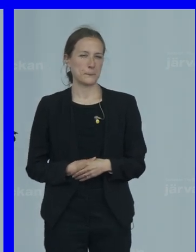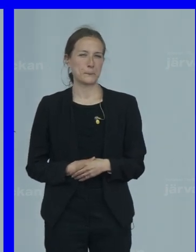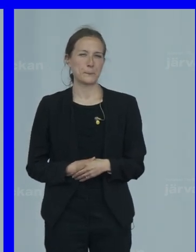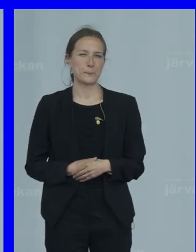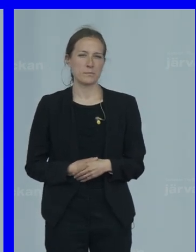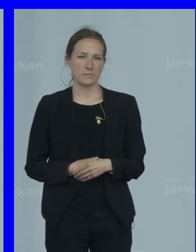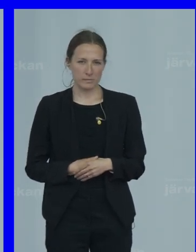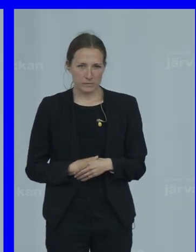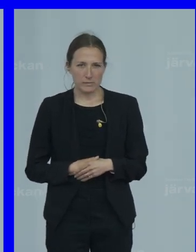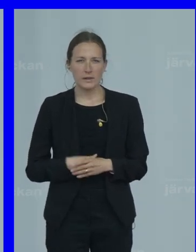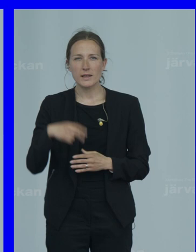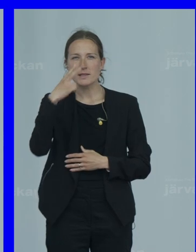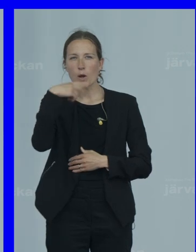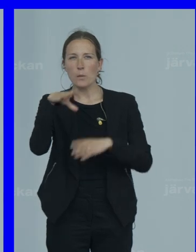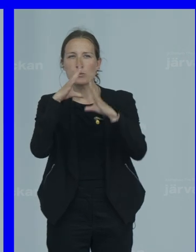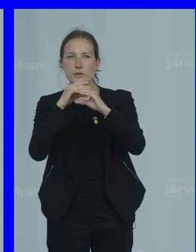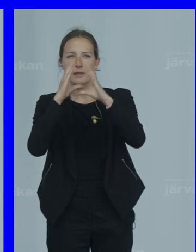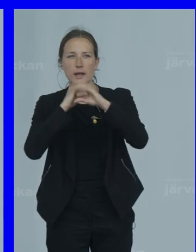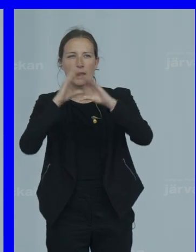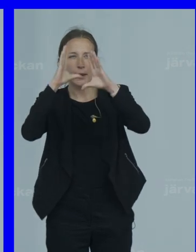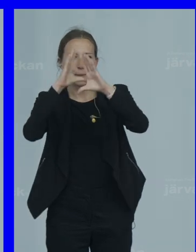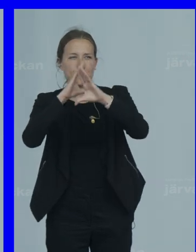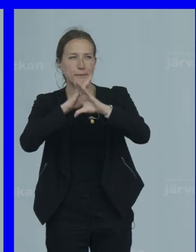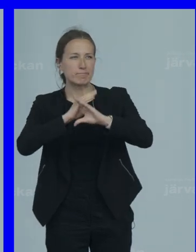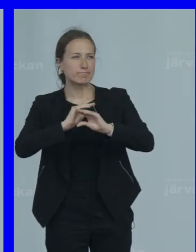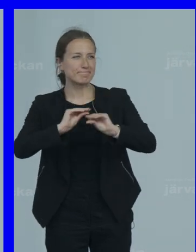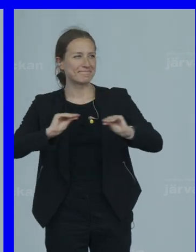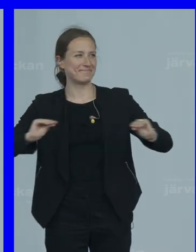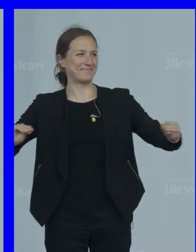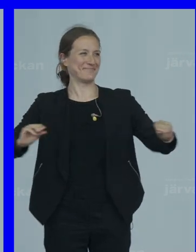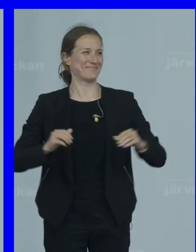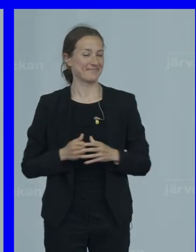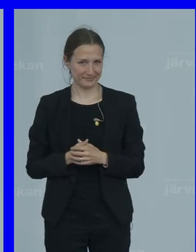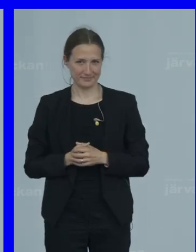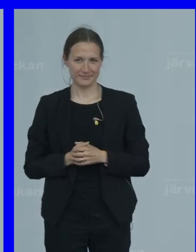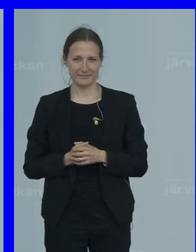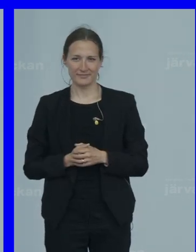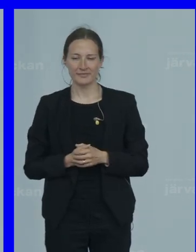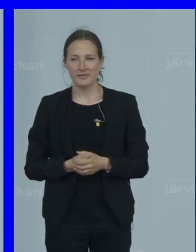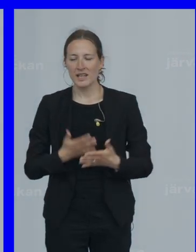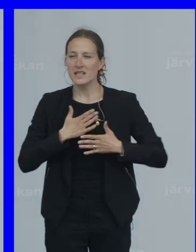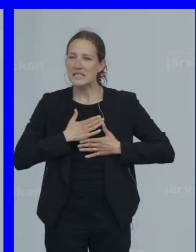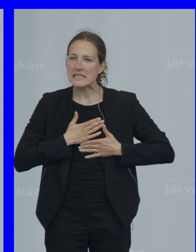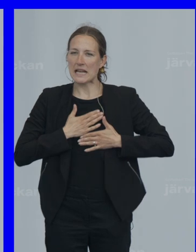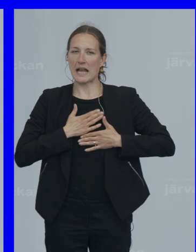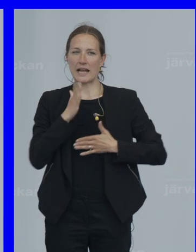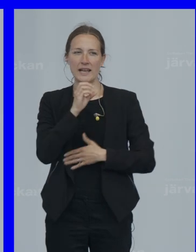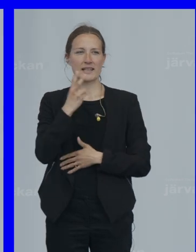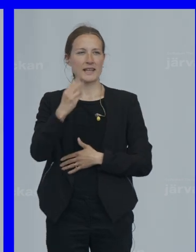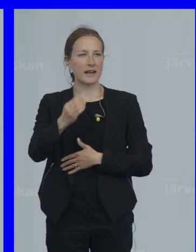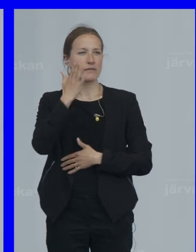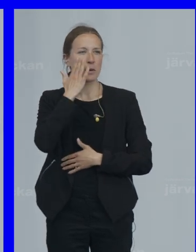Ska vi se om vi får musik Ska vi skruva ner lite Tack Kära Järvabor och